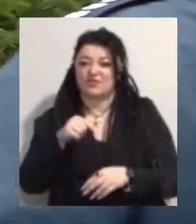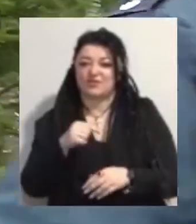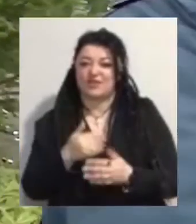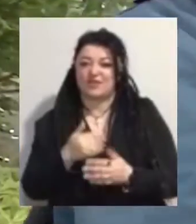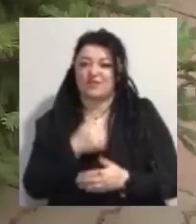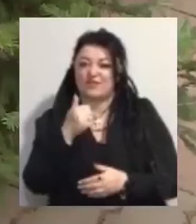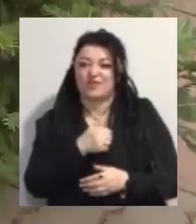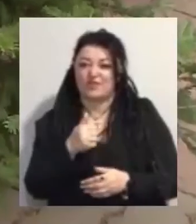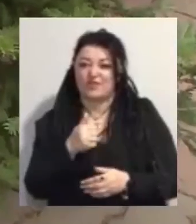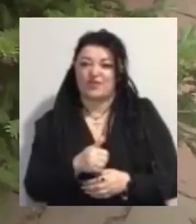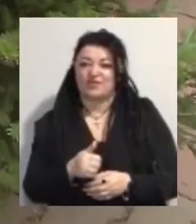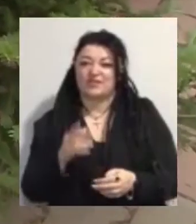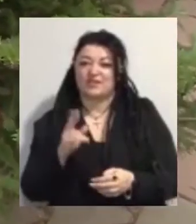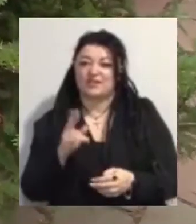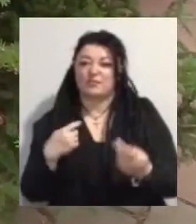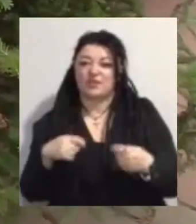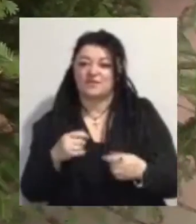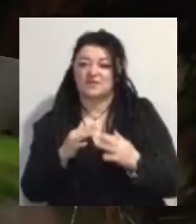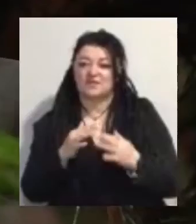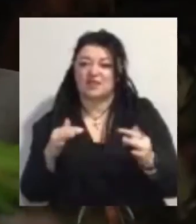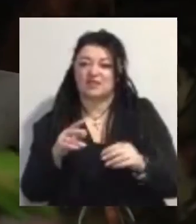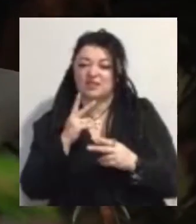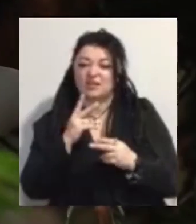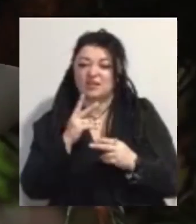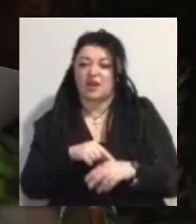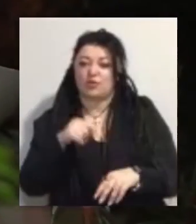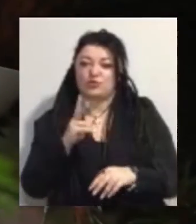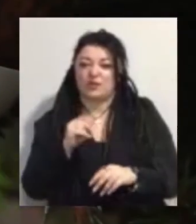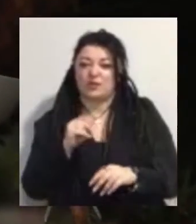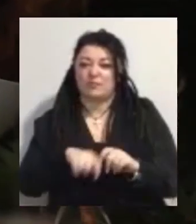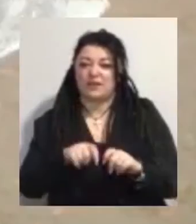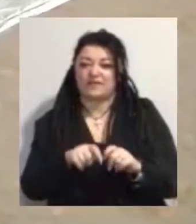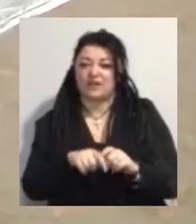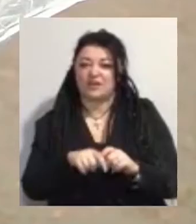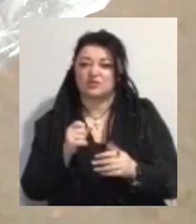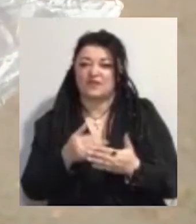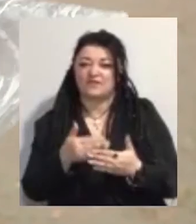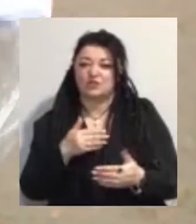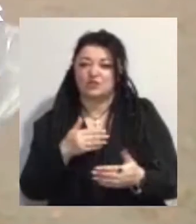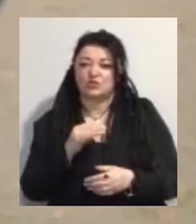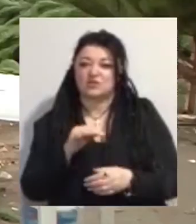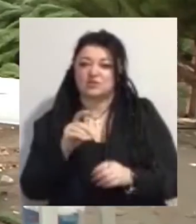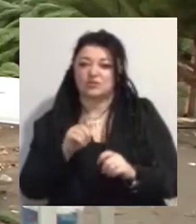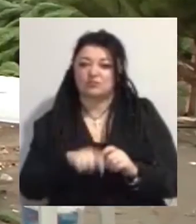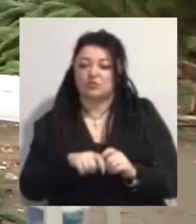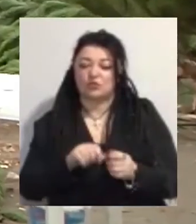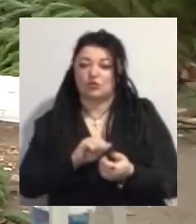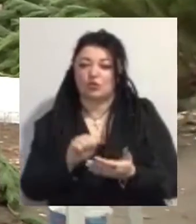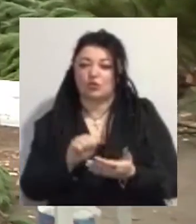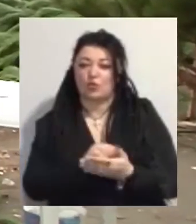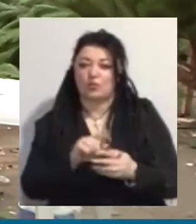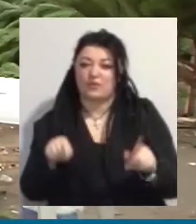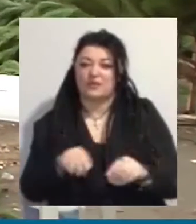Як продавці ялинок реагують на перевірку, та які санкції передбачені за відсутність чіпів та дозвільних документів, розповів поліцейський